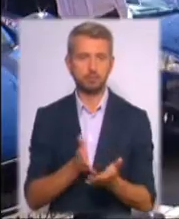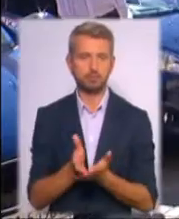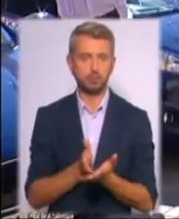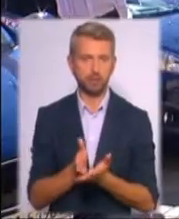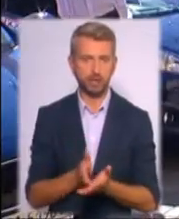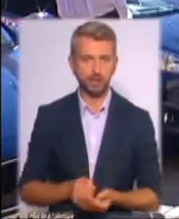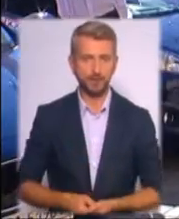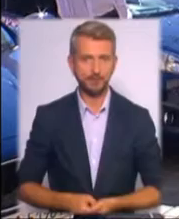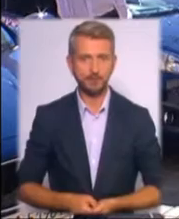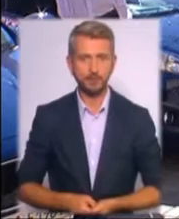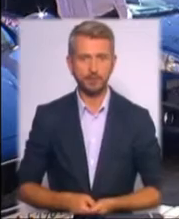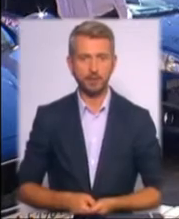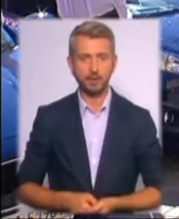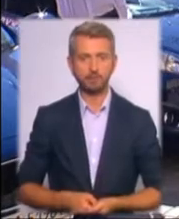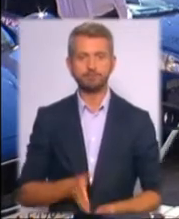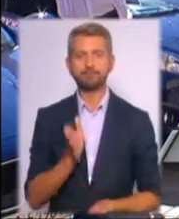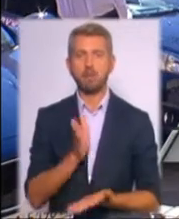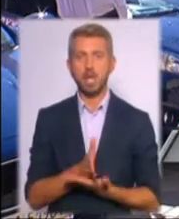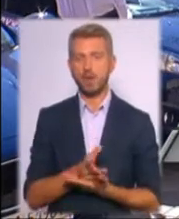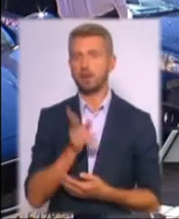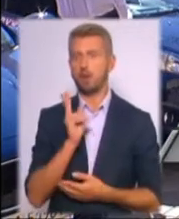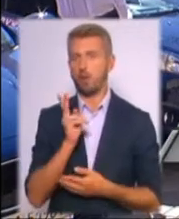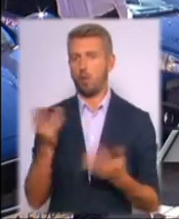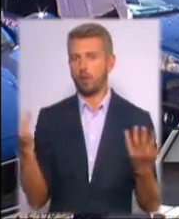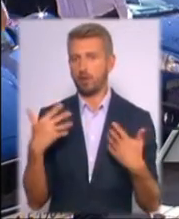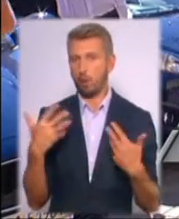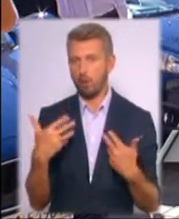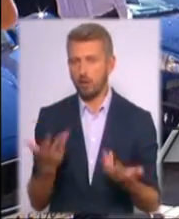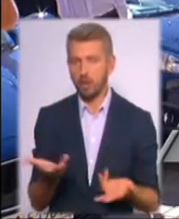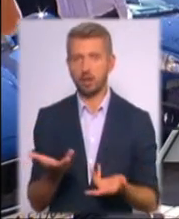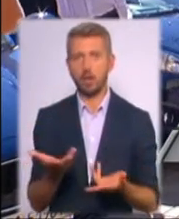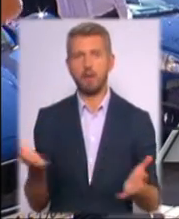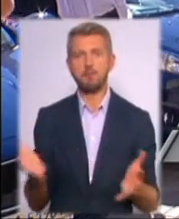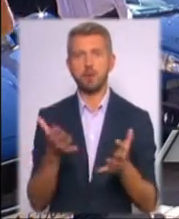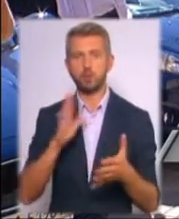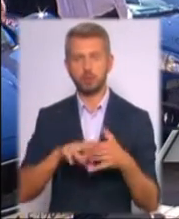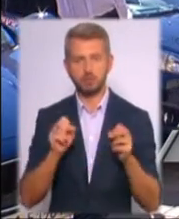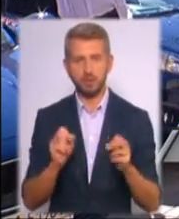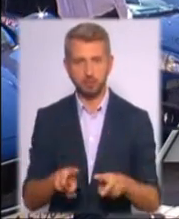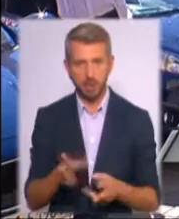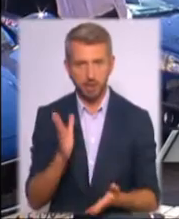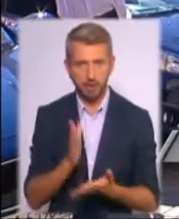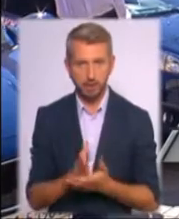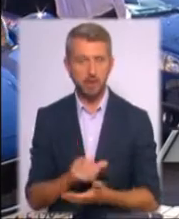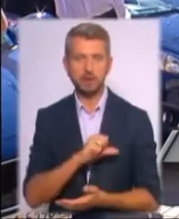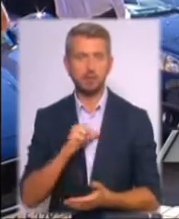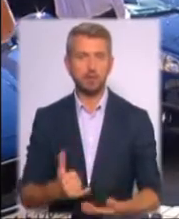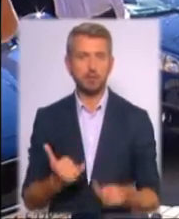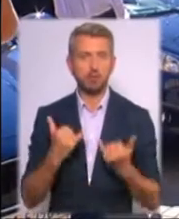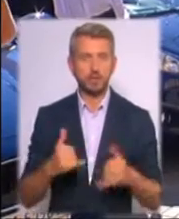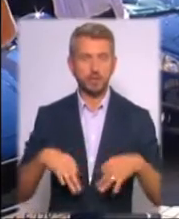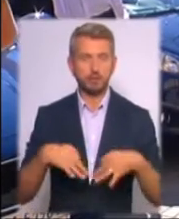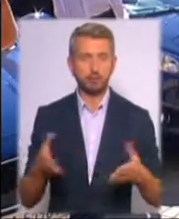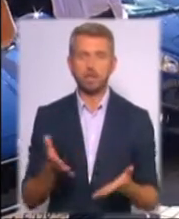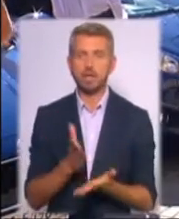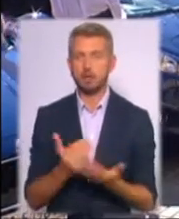Находиться кондиционер, подушки безпеки, саме сучасний автомобіль, який є